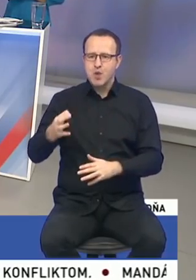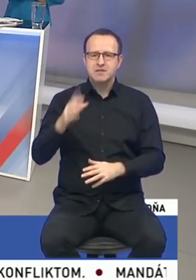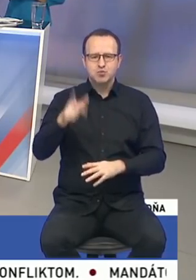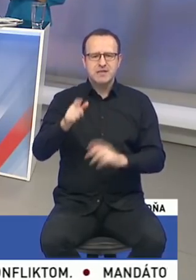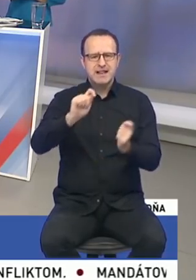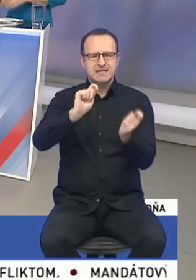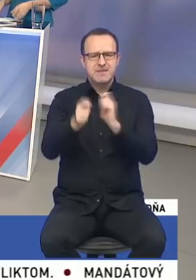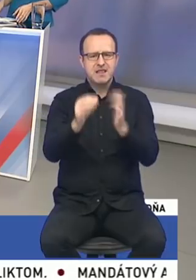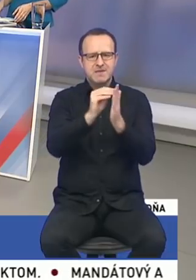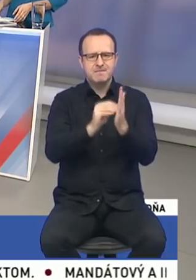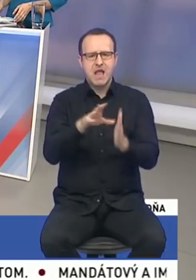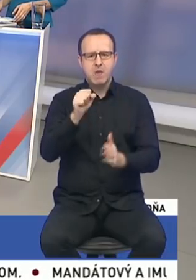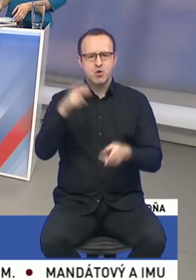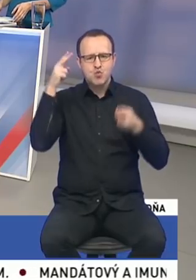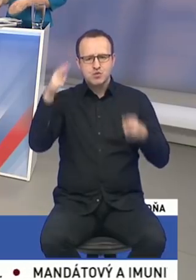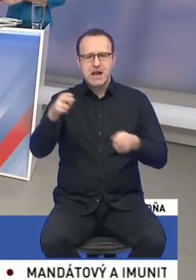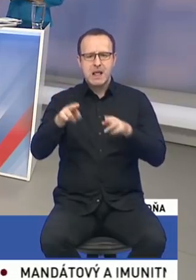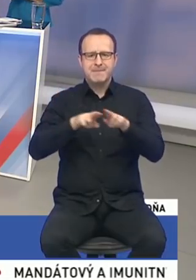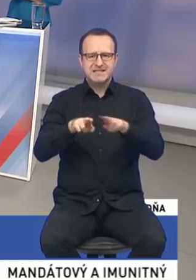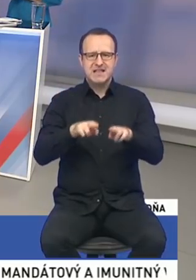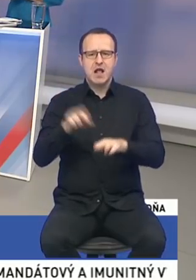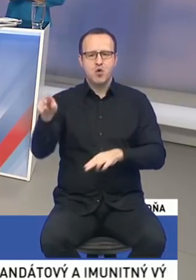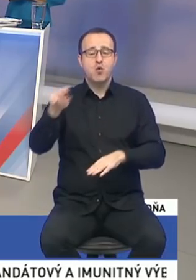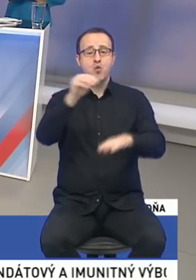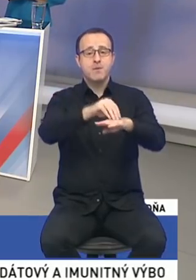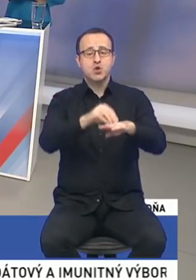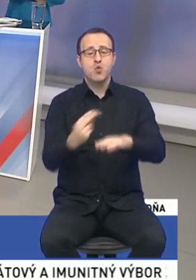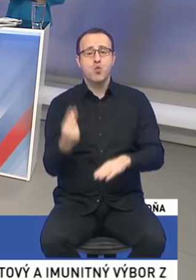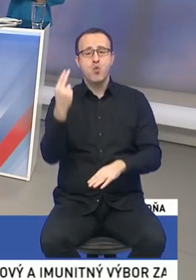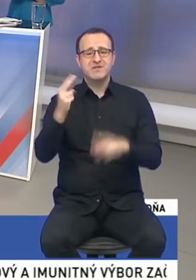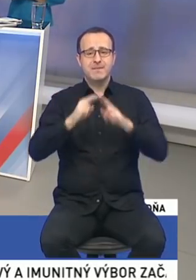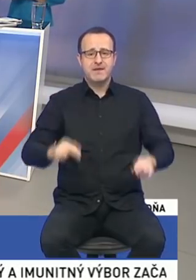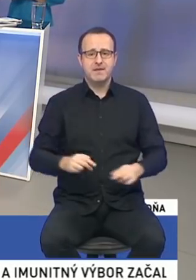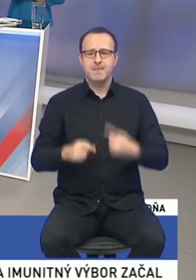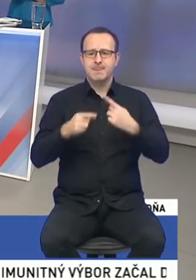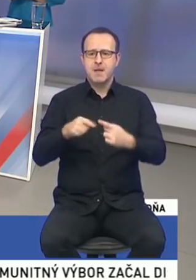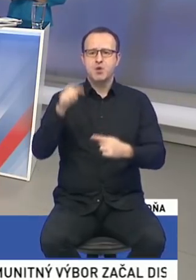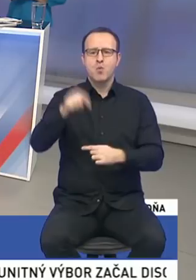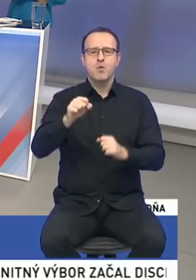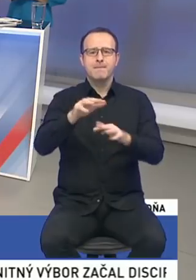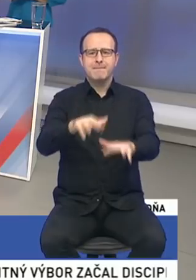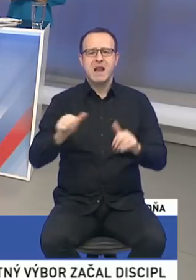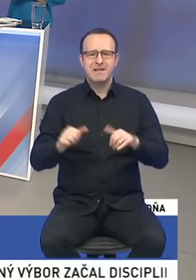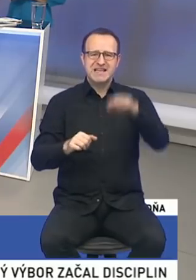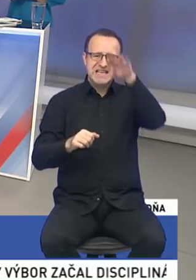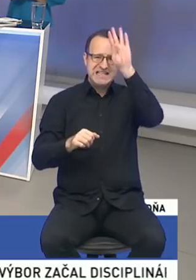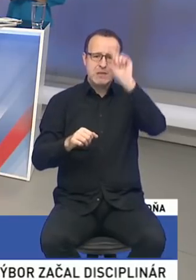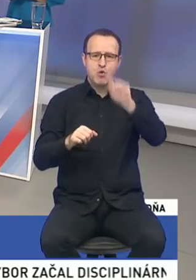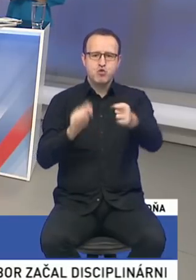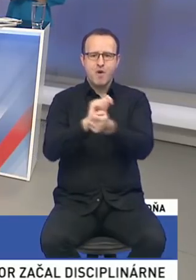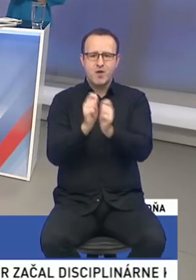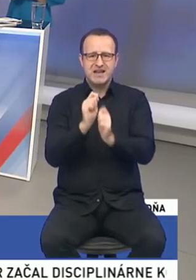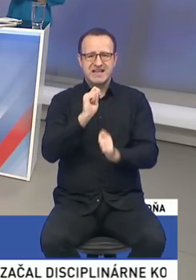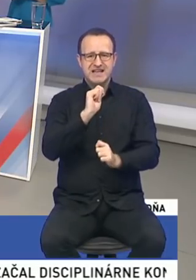to uznala aj prezidentka, na čo teda upozornili ústavní právnici, že napriek tomu, že v parlamente je to už po tretíkrát, tie prvé dve formulácie